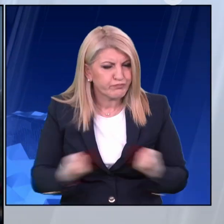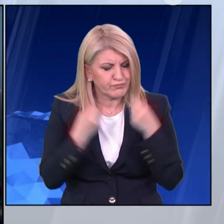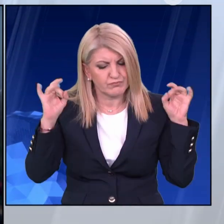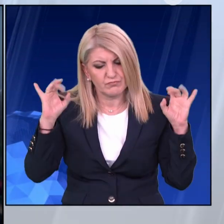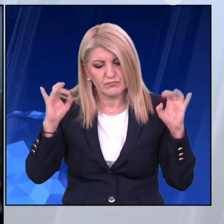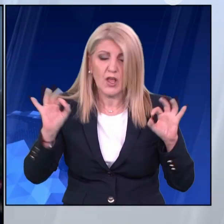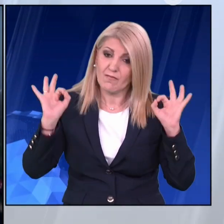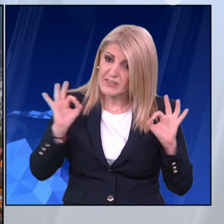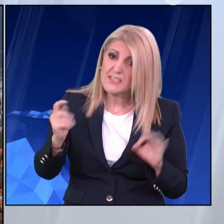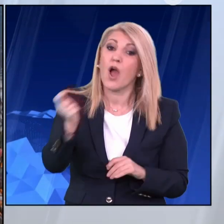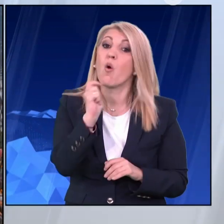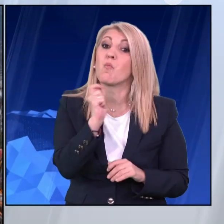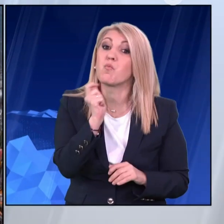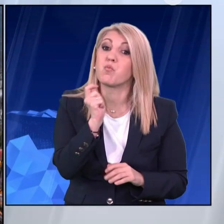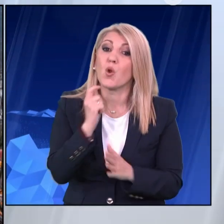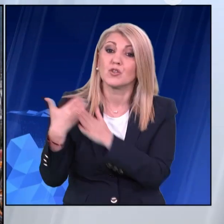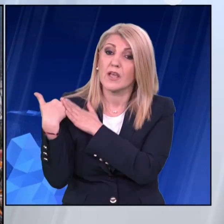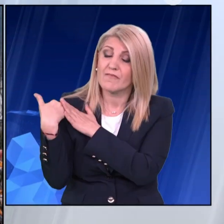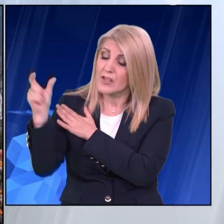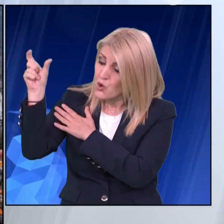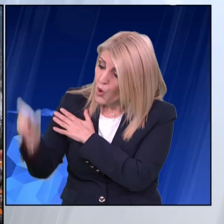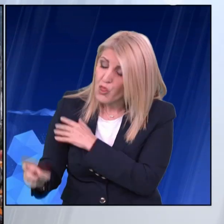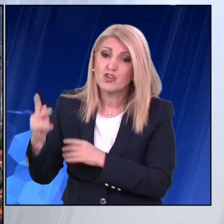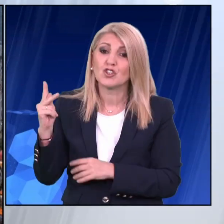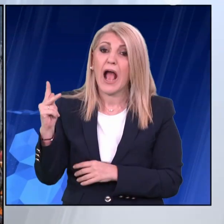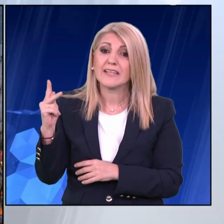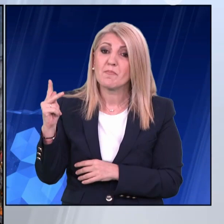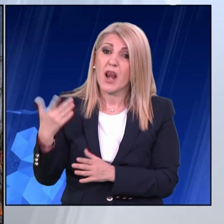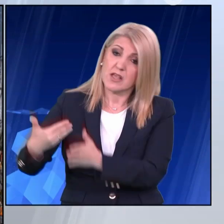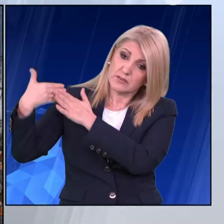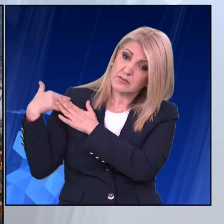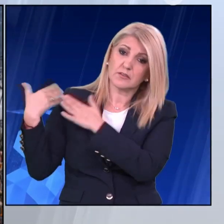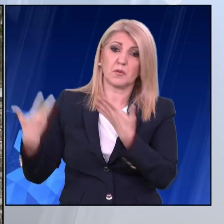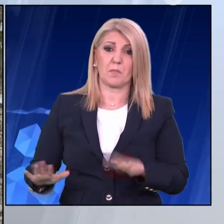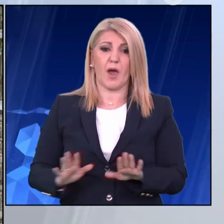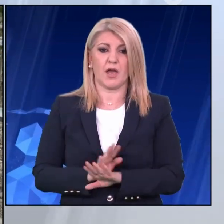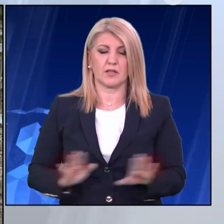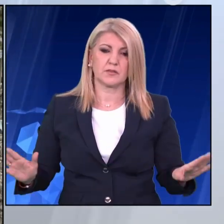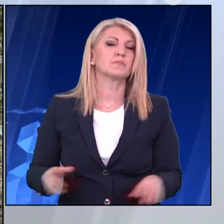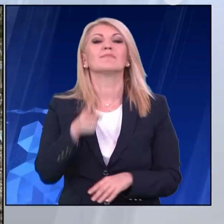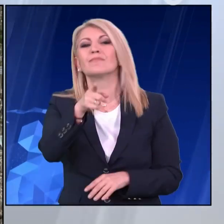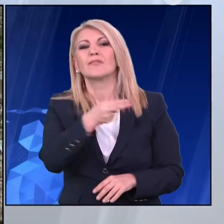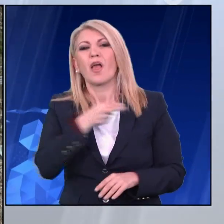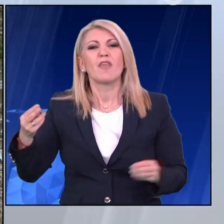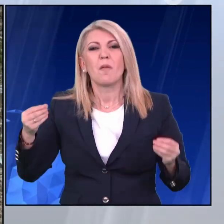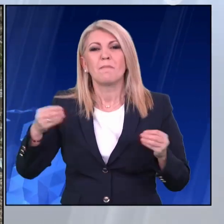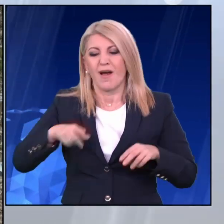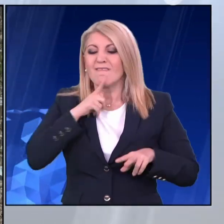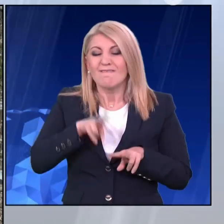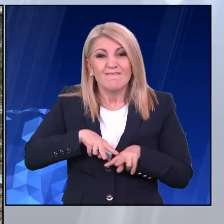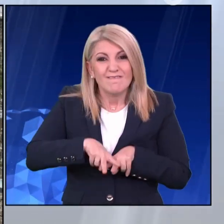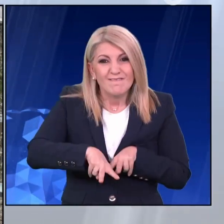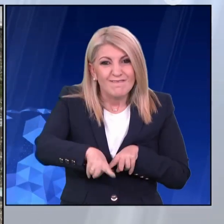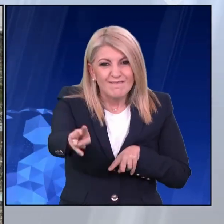τότε Υπουργό Κώστα Καραμαλή. Στο πόρισμά της, Νέα Δημοκρατία χαρακτηρίζει επιβεβλημένο το μπάζημα που έγινε στο σημείο του δυστυχήματος για την έρευνα,